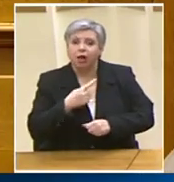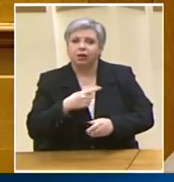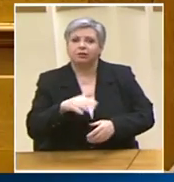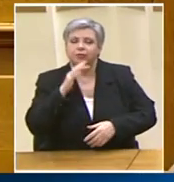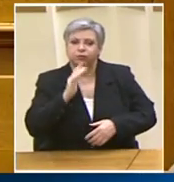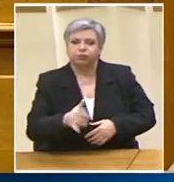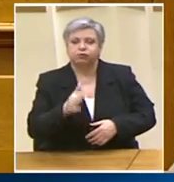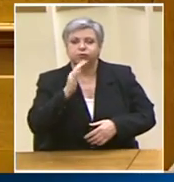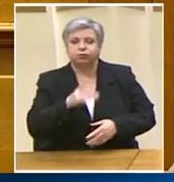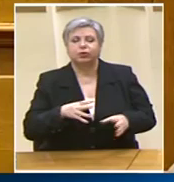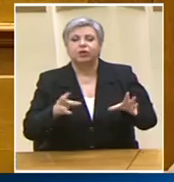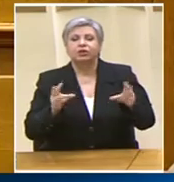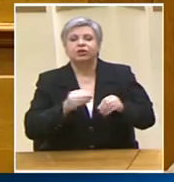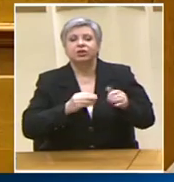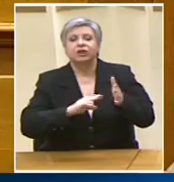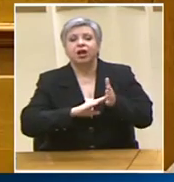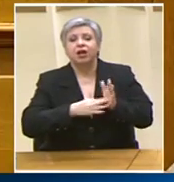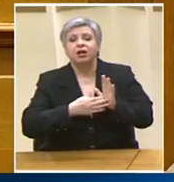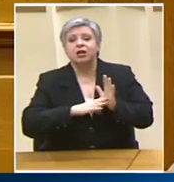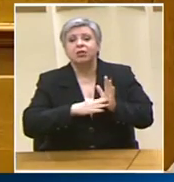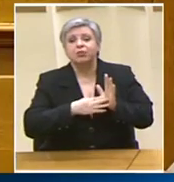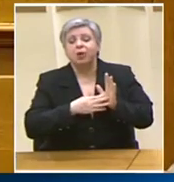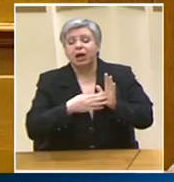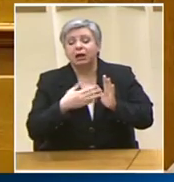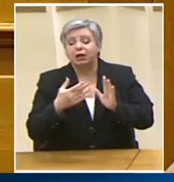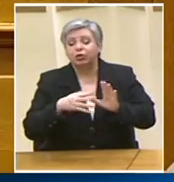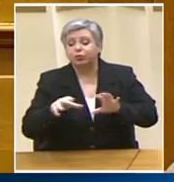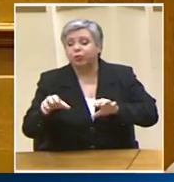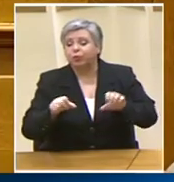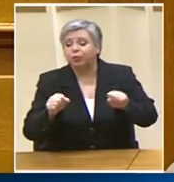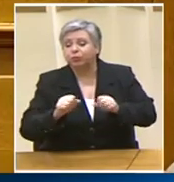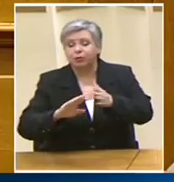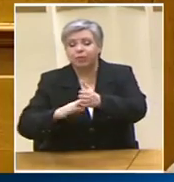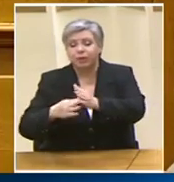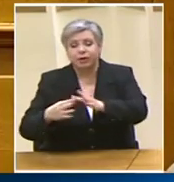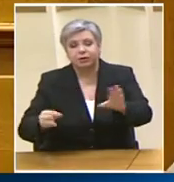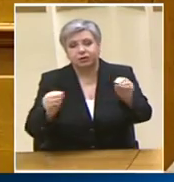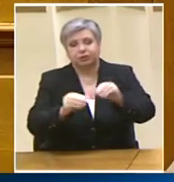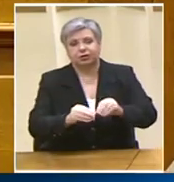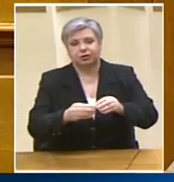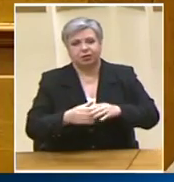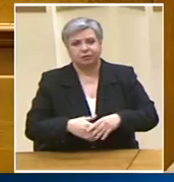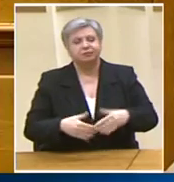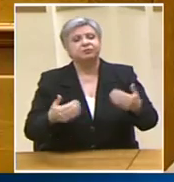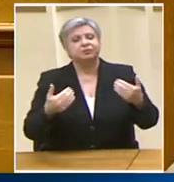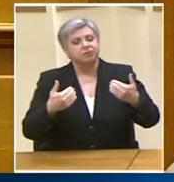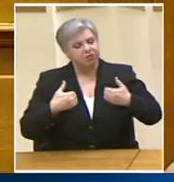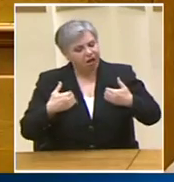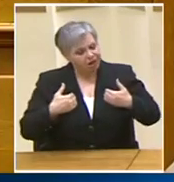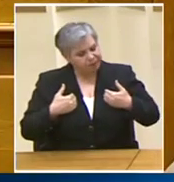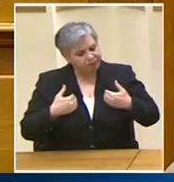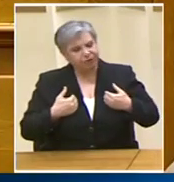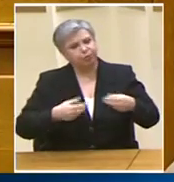ήμασταν εμείς αυτοί που προχωρήσαμε σε περιορισμό του συνολικού αριθμού των μετακλητών και ας ήμασταν εμείς αυτοί που προχωρήσαμε σε